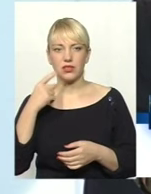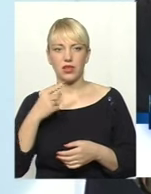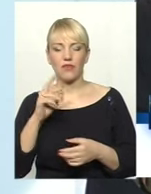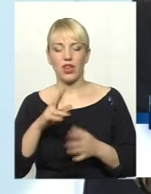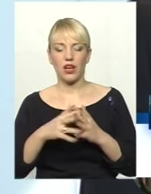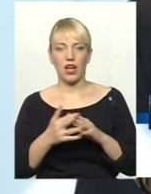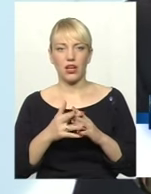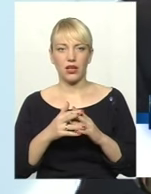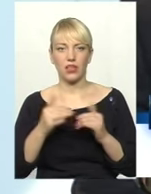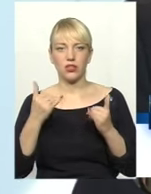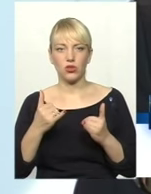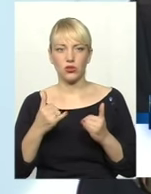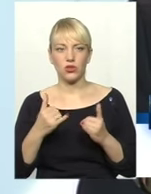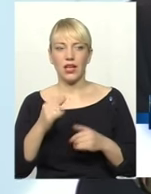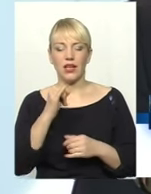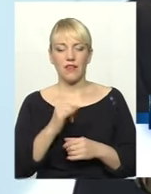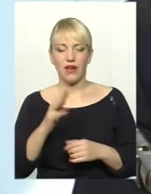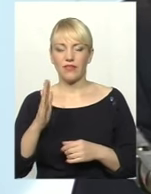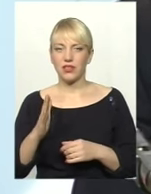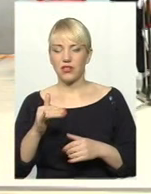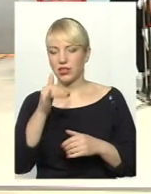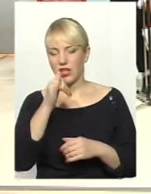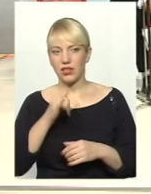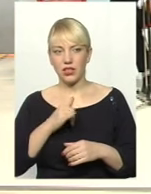аграрій сьогодні, то Іван Васильович не дасть нам,